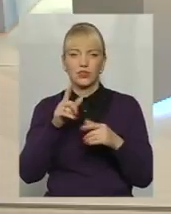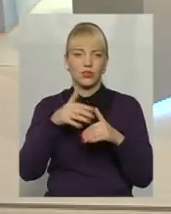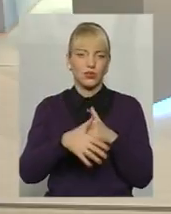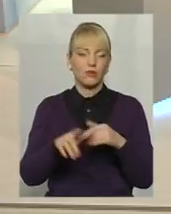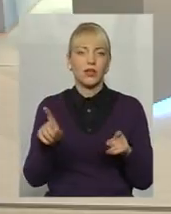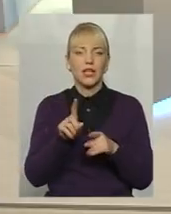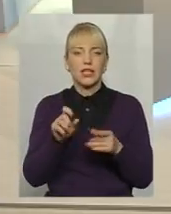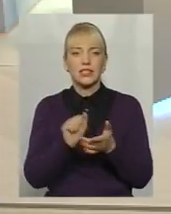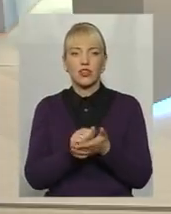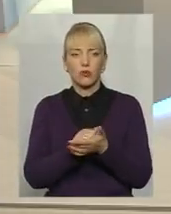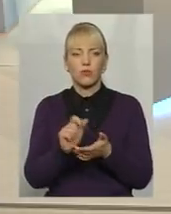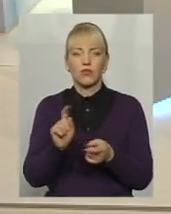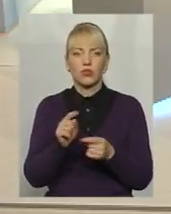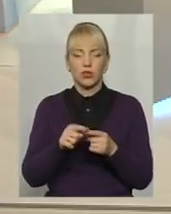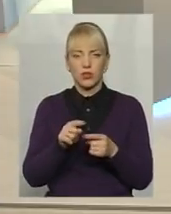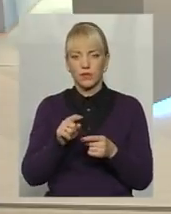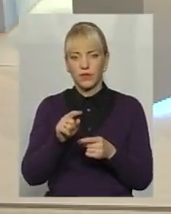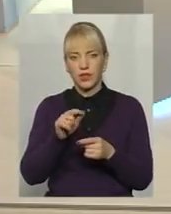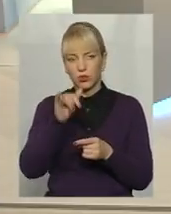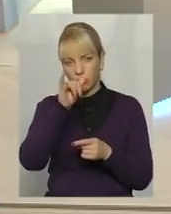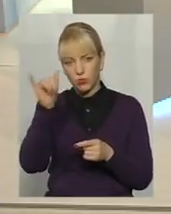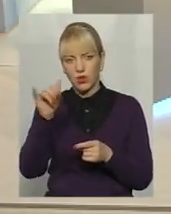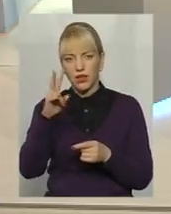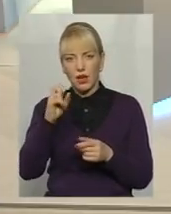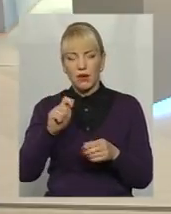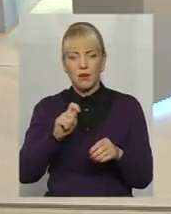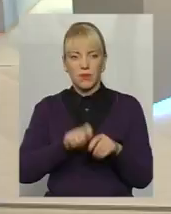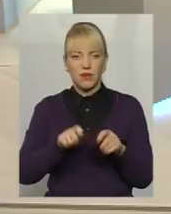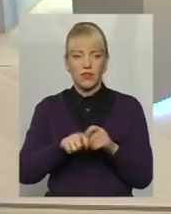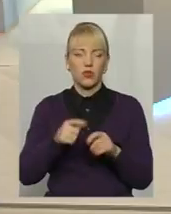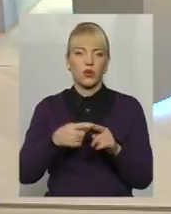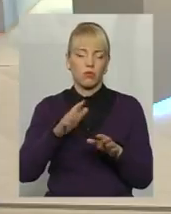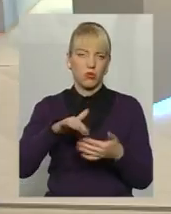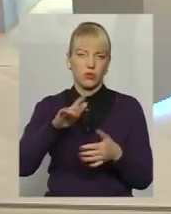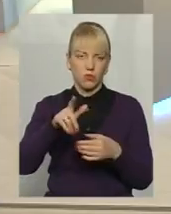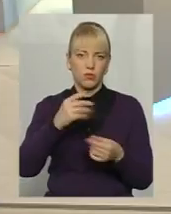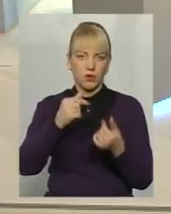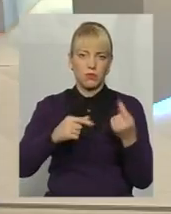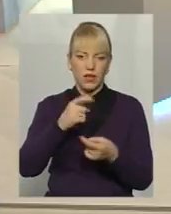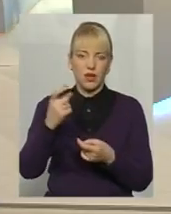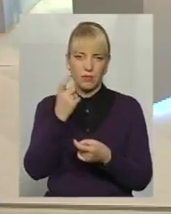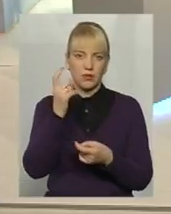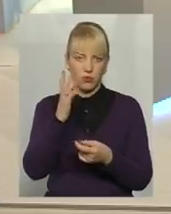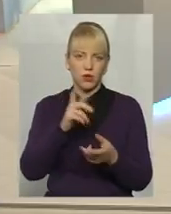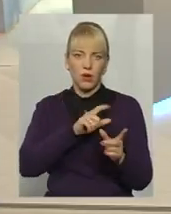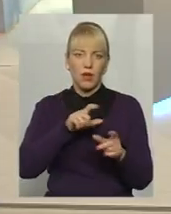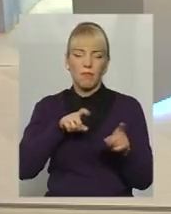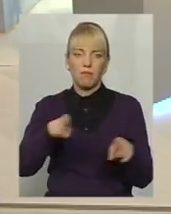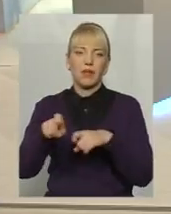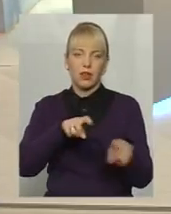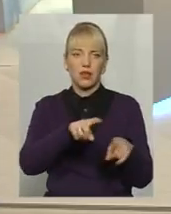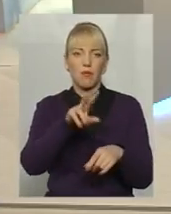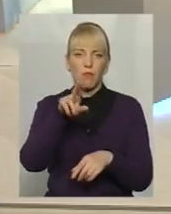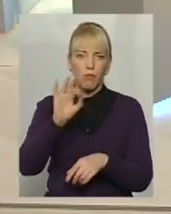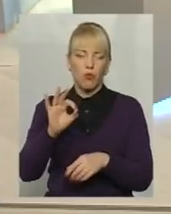і задокументовано, що тут не допустили до перевірки, відповідно далі підприємниць повинен бути вже в судах, доказувати, що дійсно даний факт має в місті і Я ще